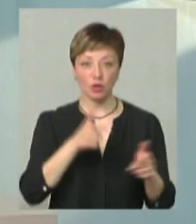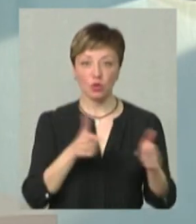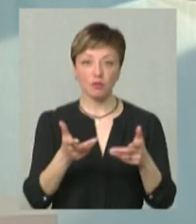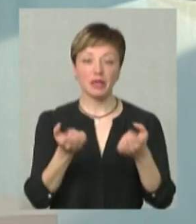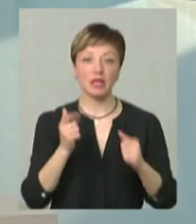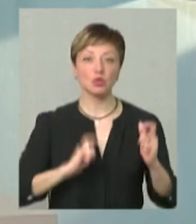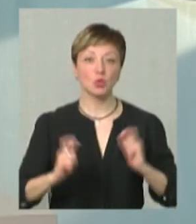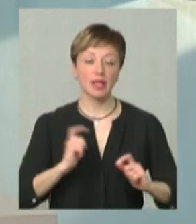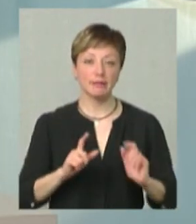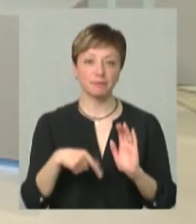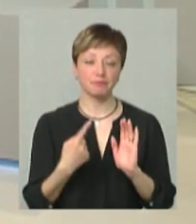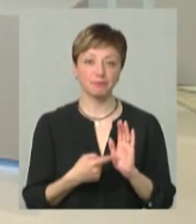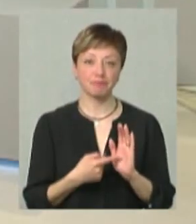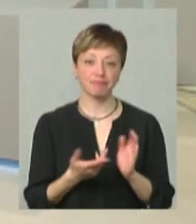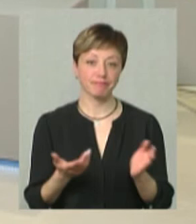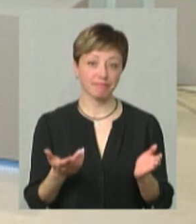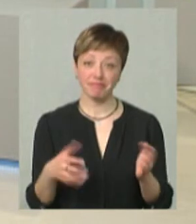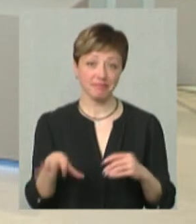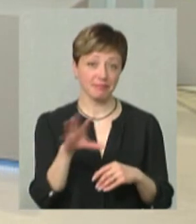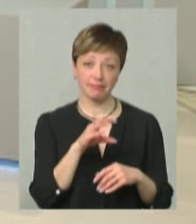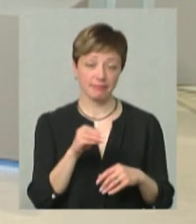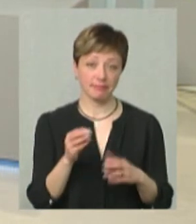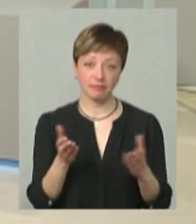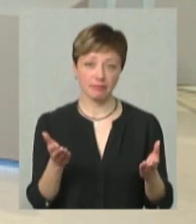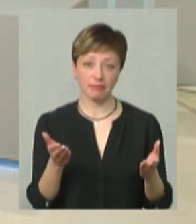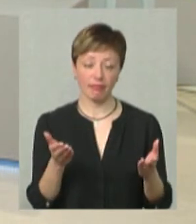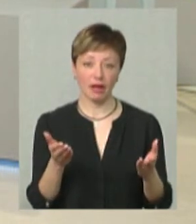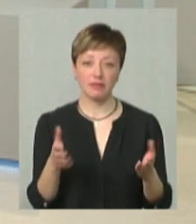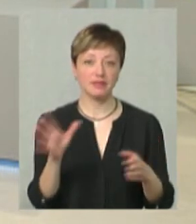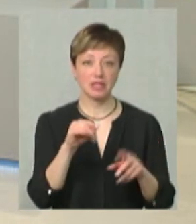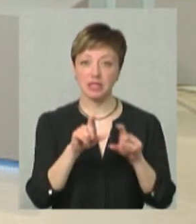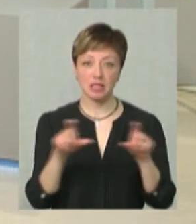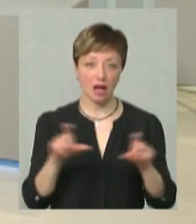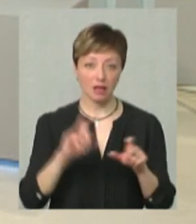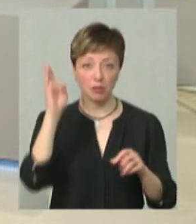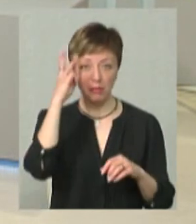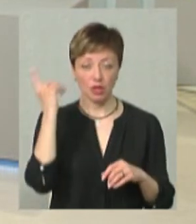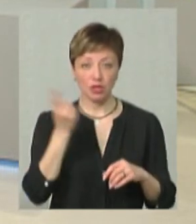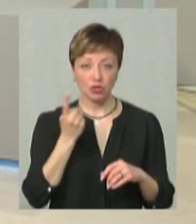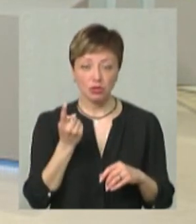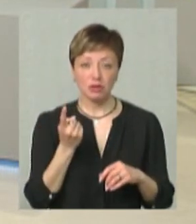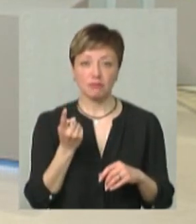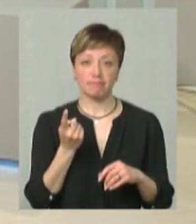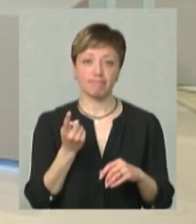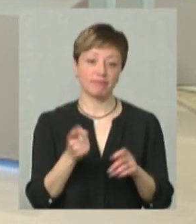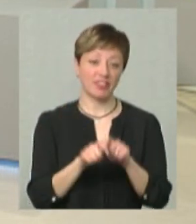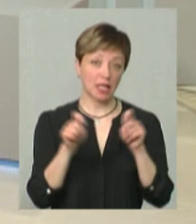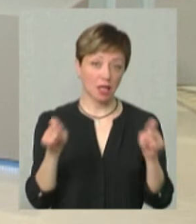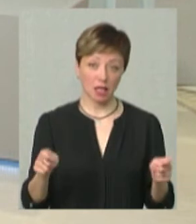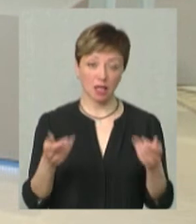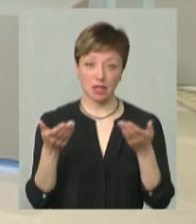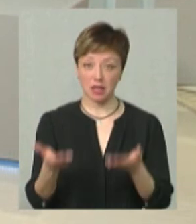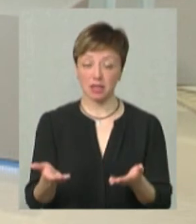прийняти студентів? Практично всі. Практично всі заклади Хмельниччини відкриті